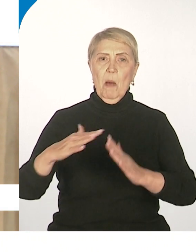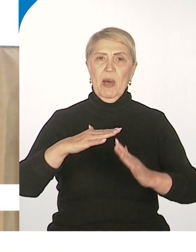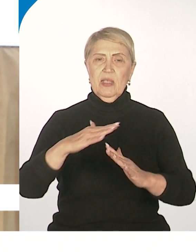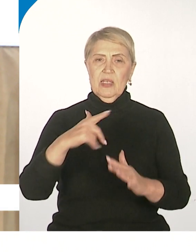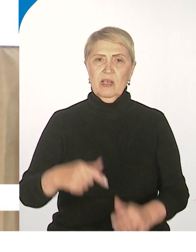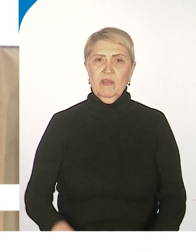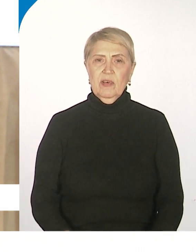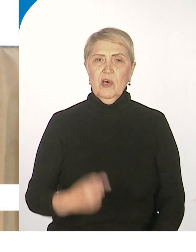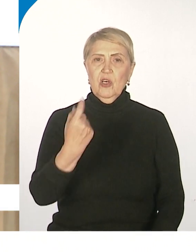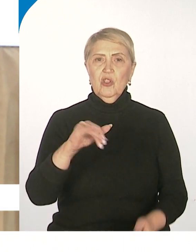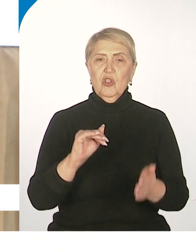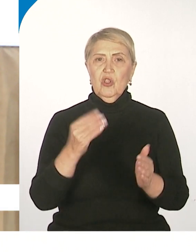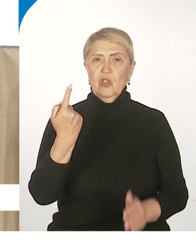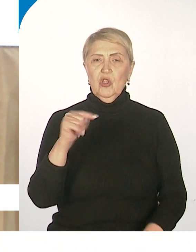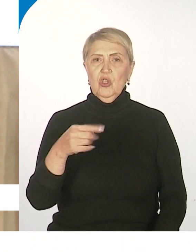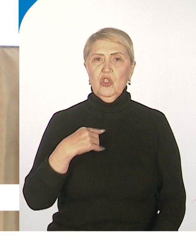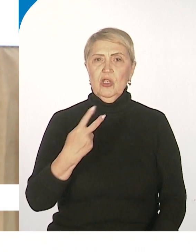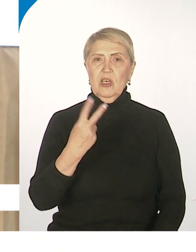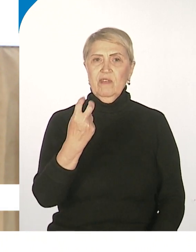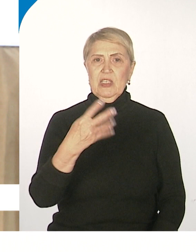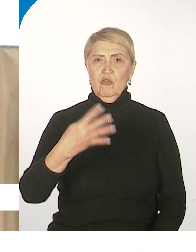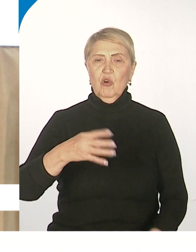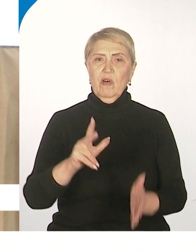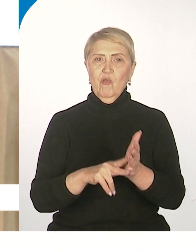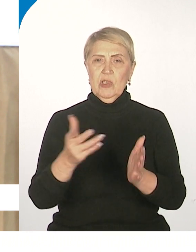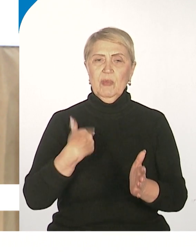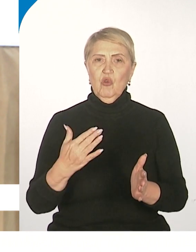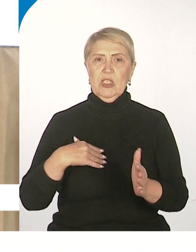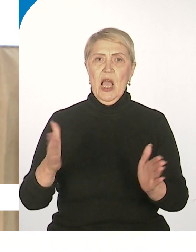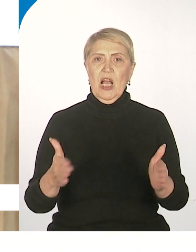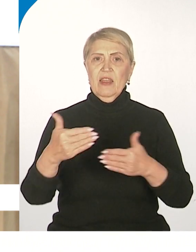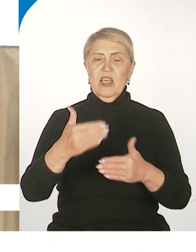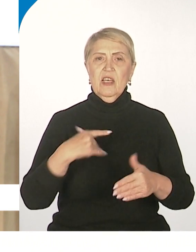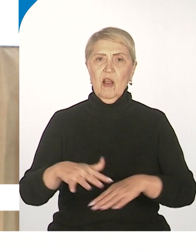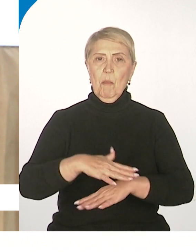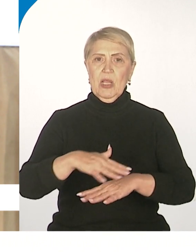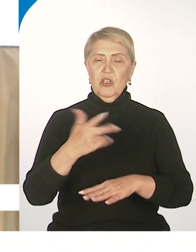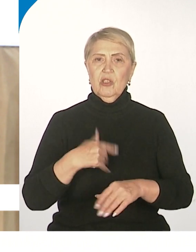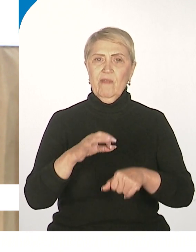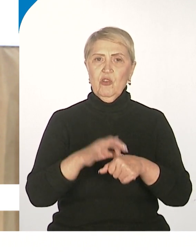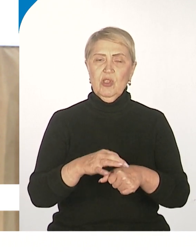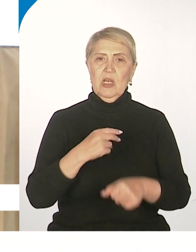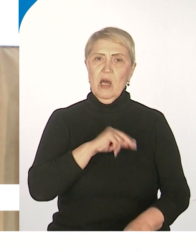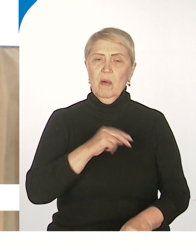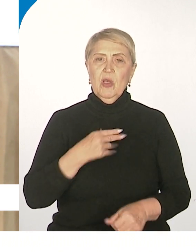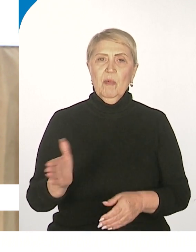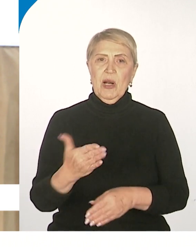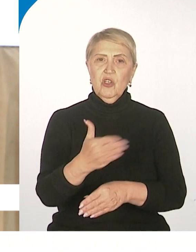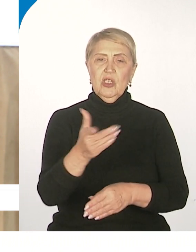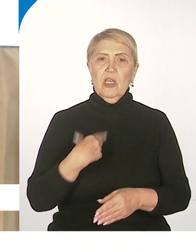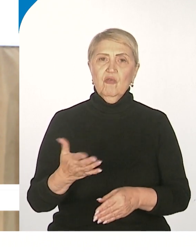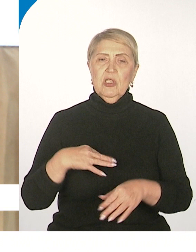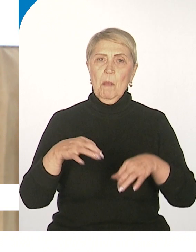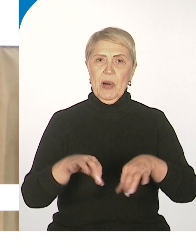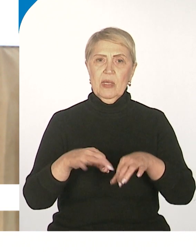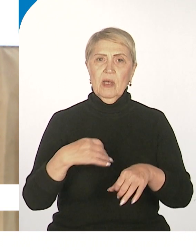тыкова на 1247 контейнерных площадках. Ведется работа по очистке проездов на 43